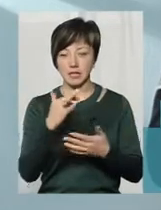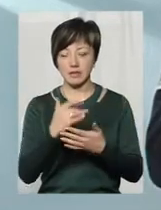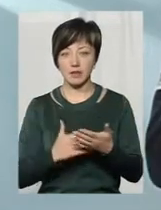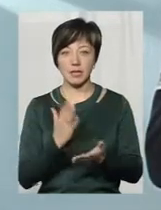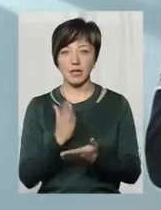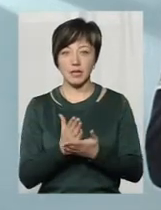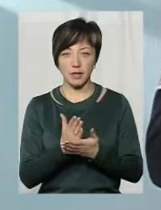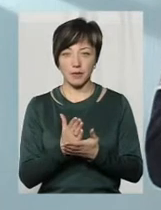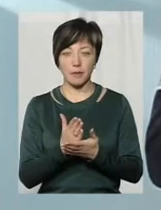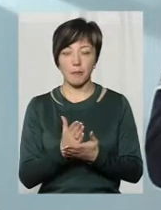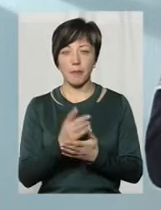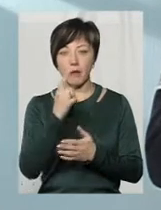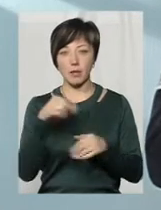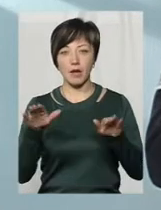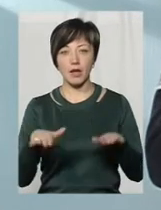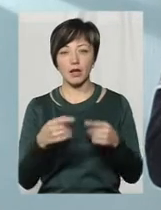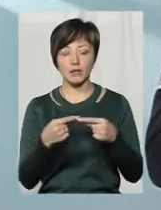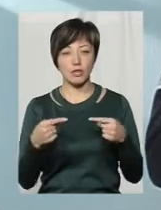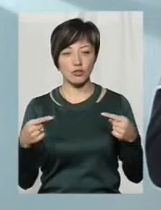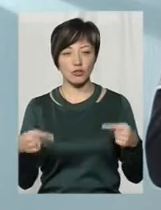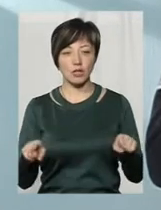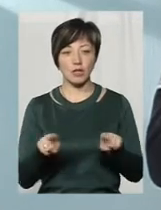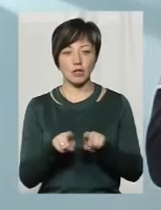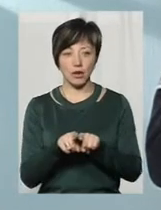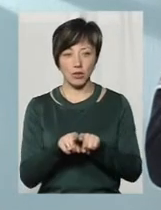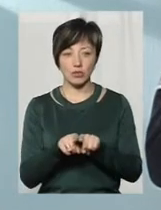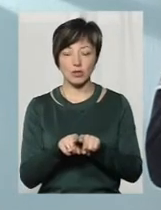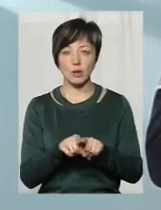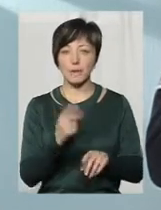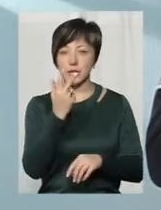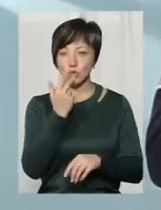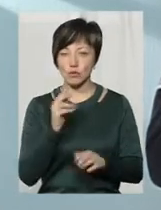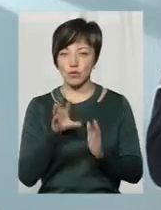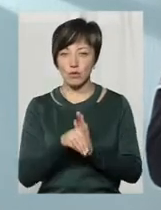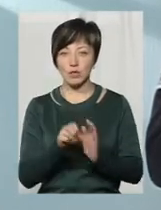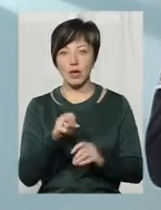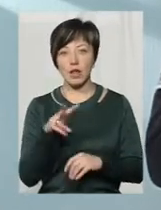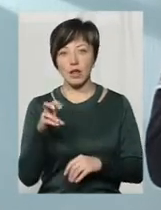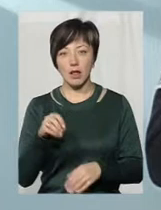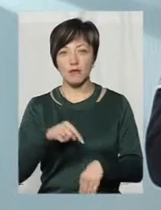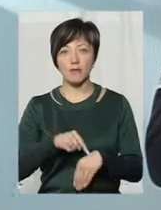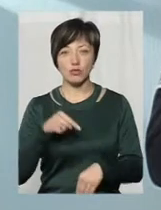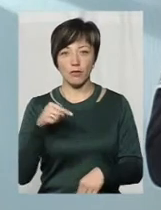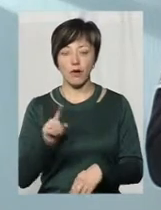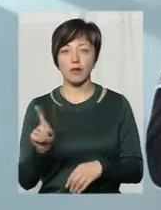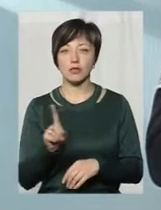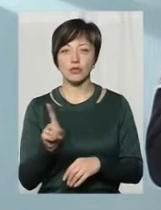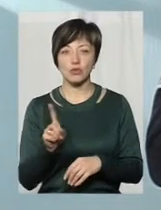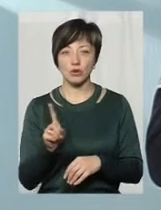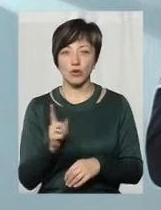є, мається на базі птахи і все інше, вони також пристосовуються, але відчувається, що